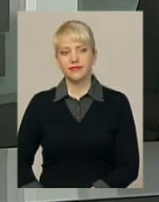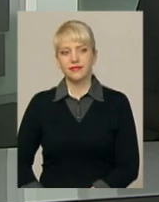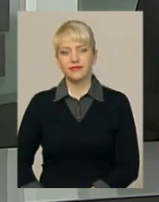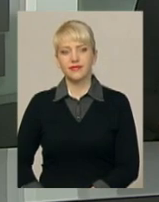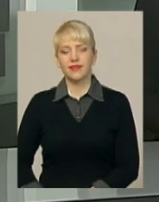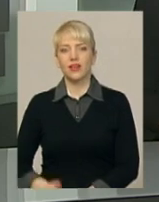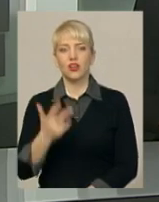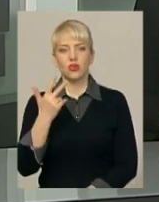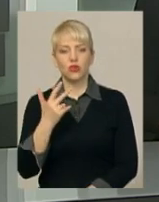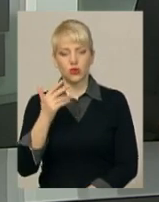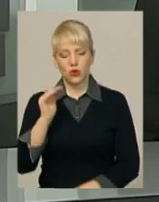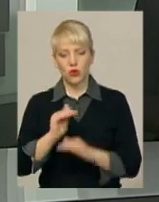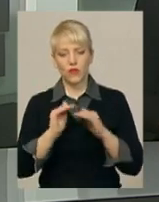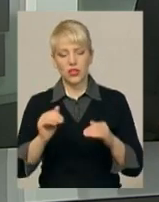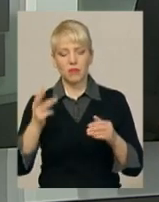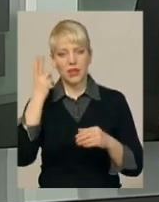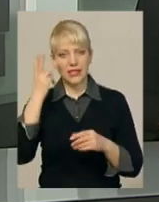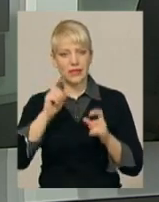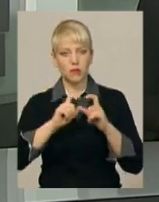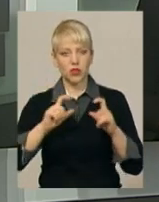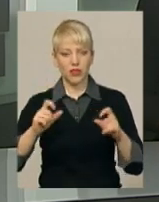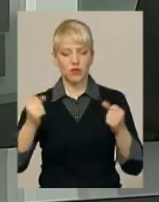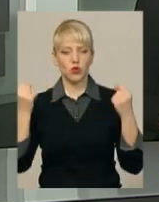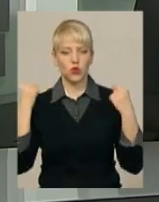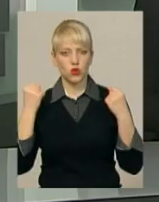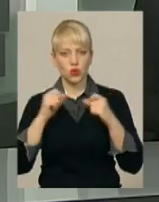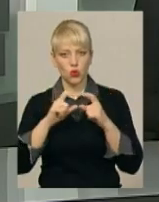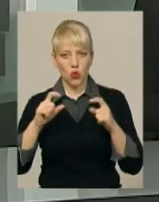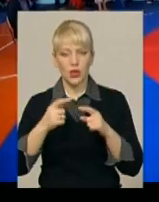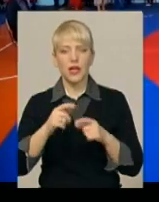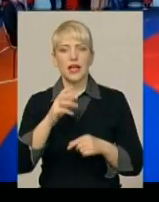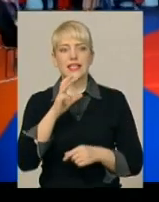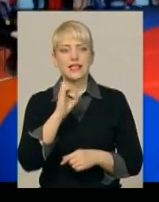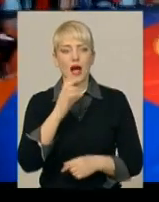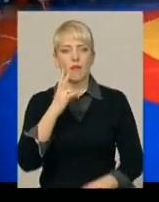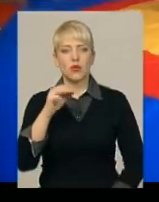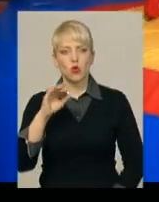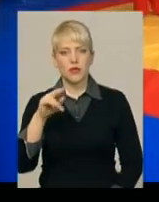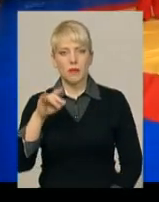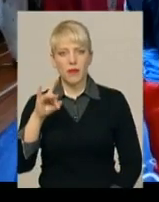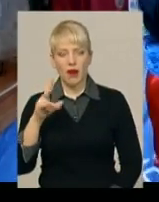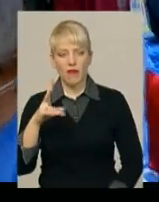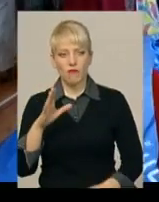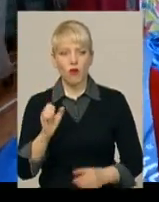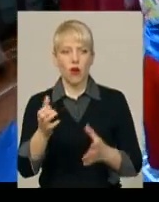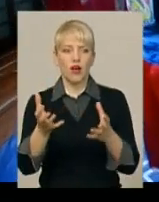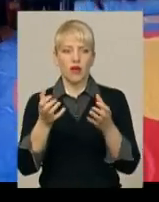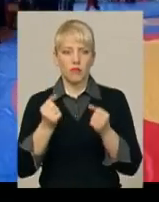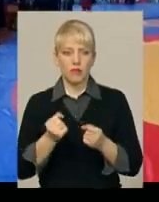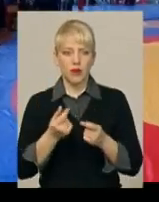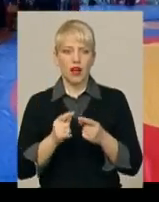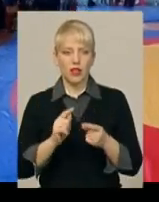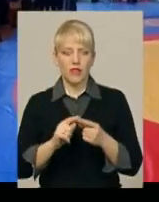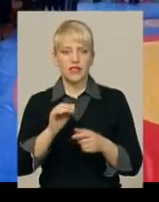Троє вихованців Хмельницької спортивної школи «Самсонправо» брали участь у чемпіонаті України з українського рукопашу «Спас» у